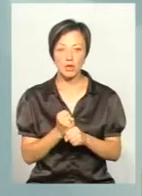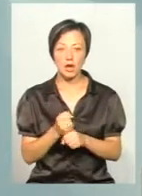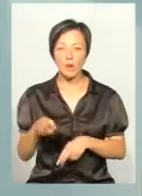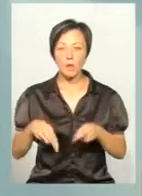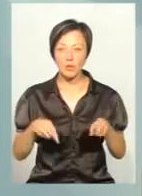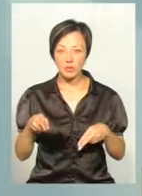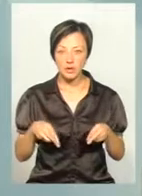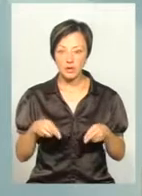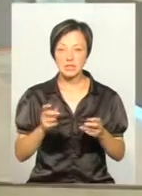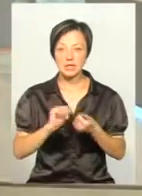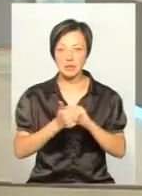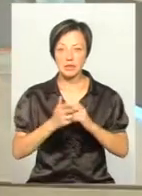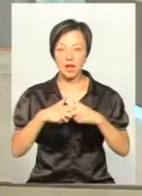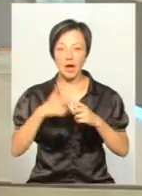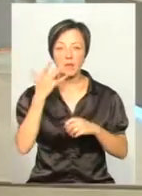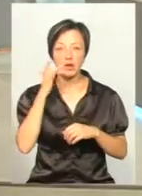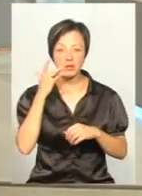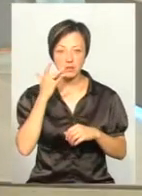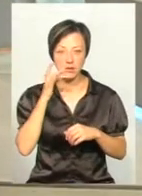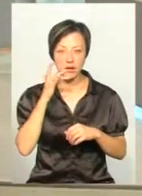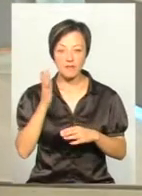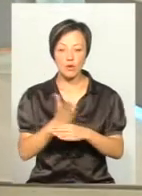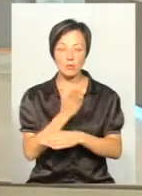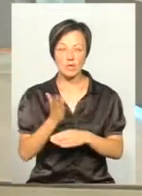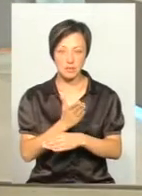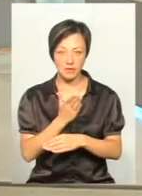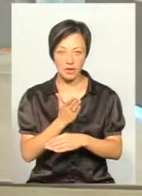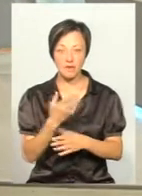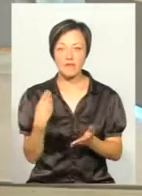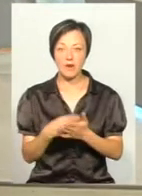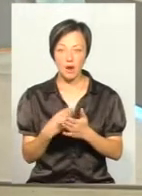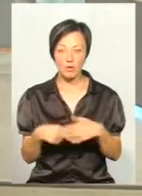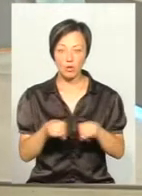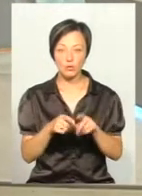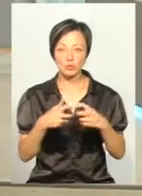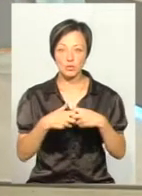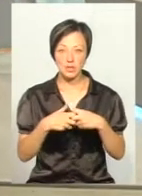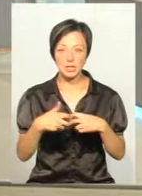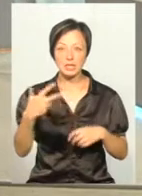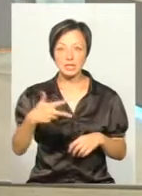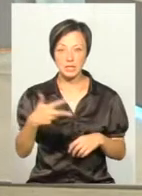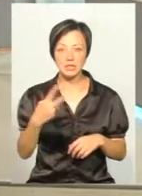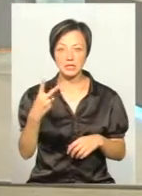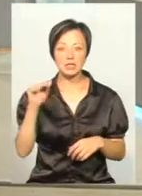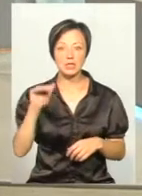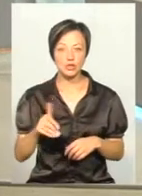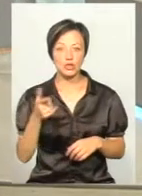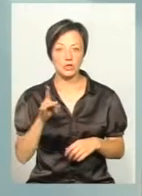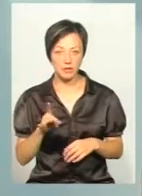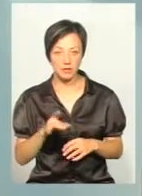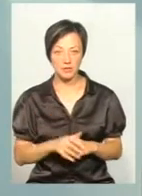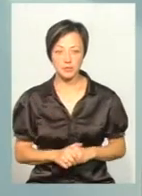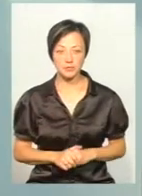заміну суглобів американського виробництва. Вартість такого суглоба коштує 32 тисячі гривень.